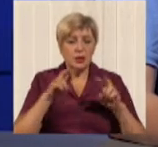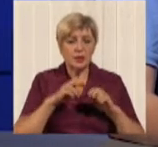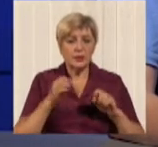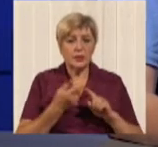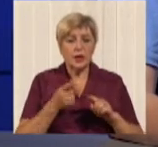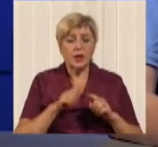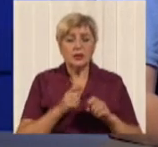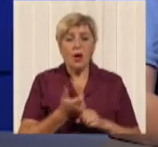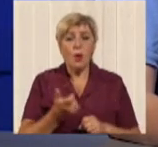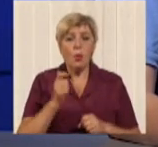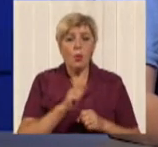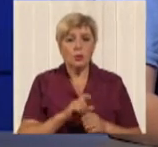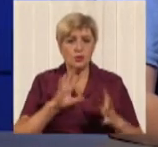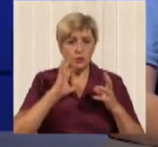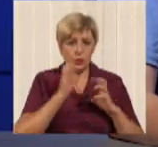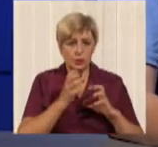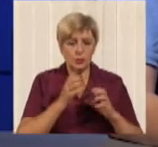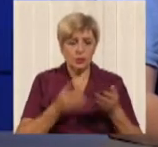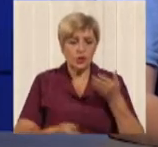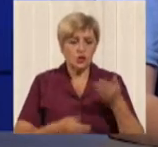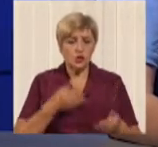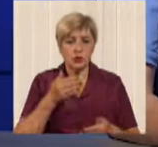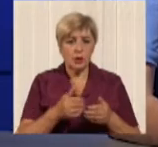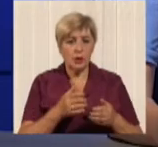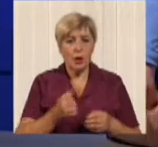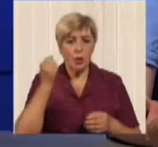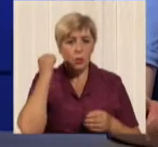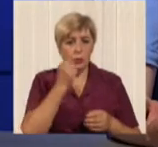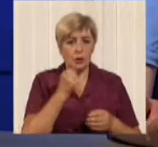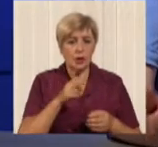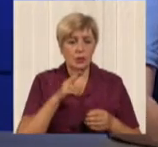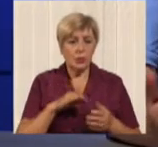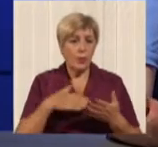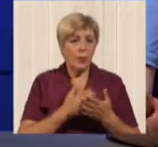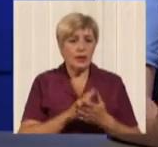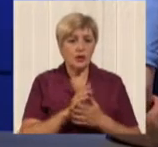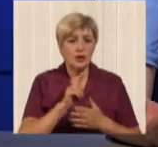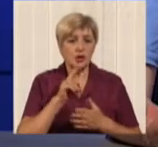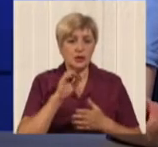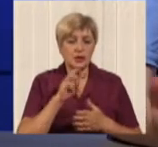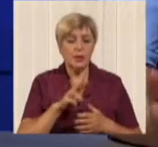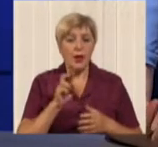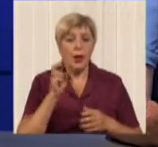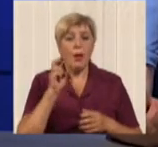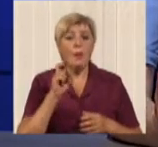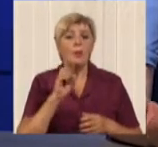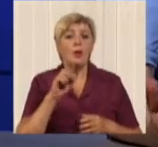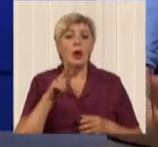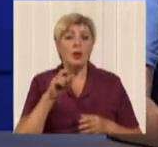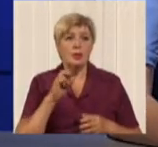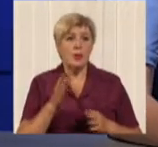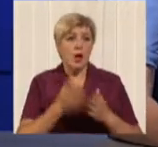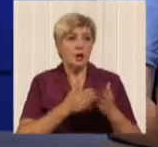серйозний шаг, це дуже серйозний удар, в першу чергу, по своїм каким-то определенним політичним баллам, так як отмінити льготу, це, по сути,